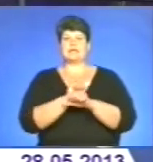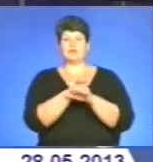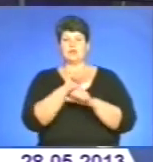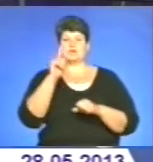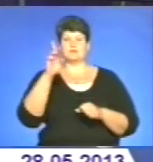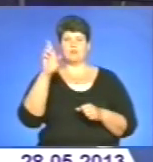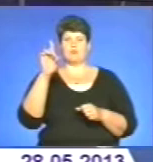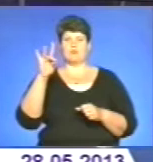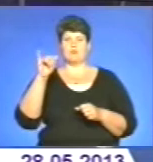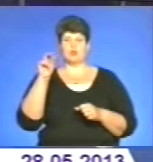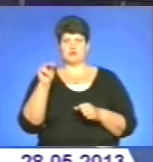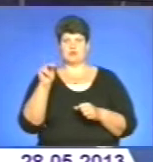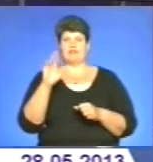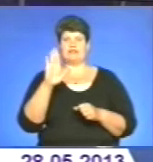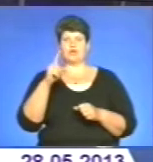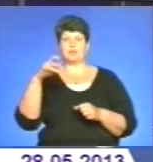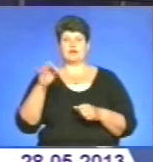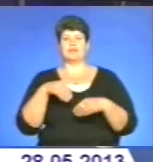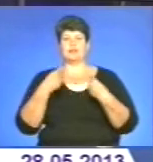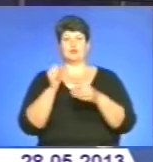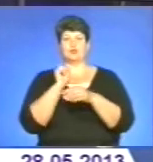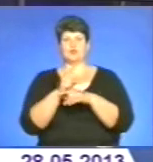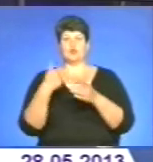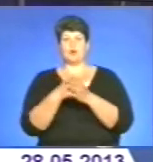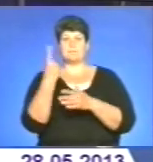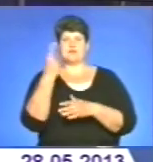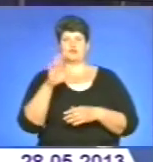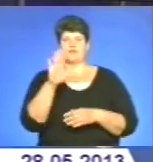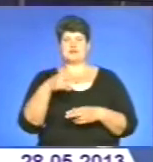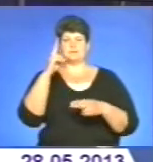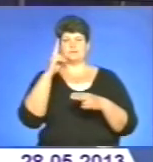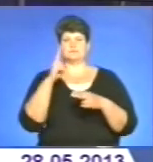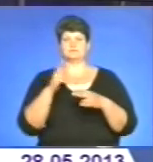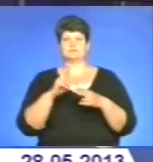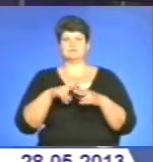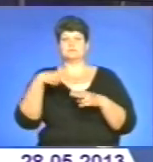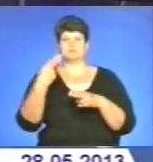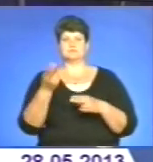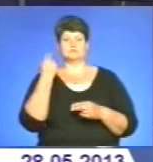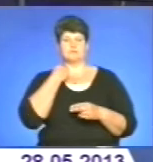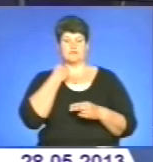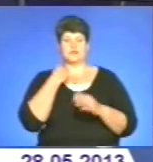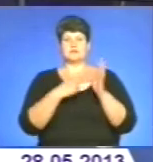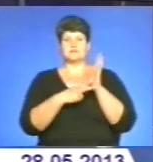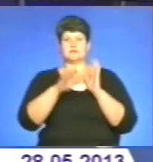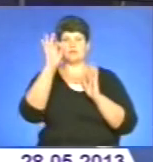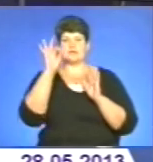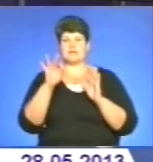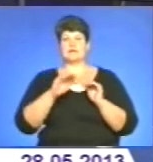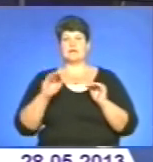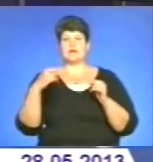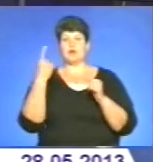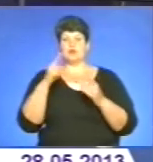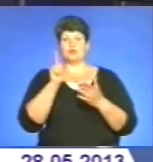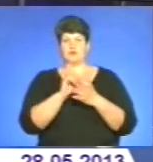адміністрації Валентин Хоптян дав доручення до 1 вересня погасити заборгованість. 72% дітей області цьогоріч має